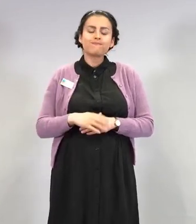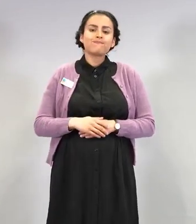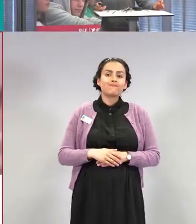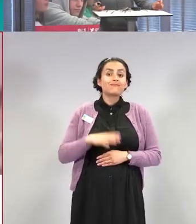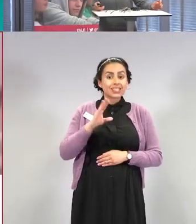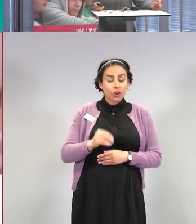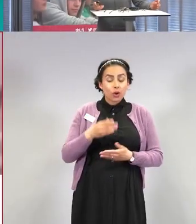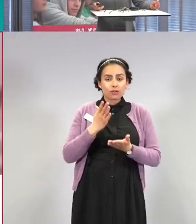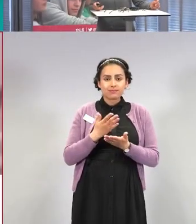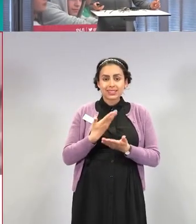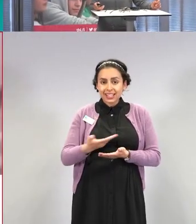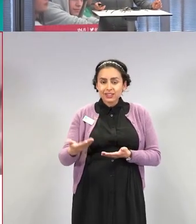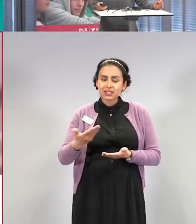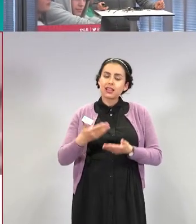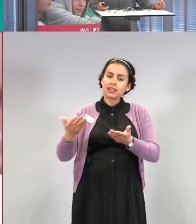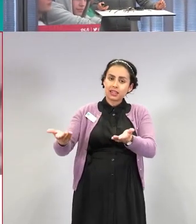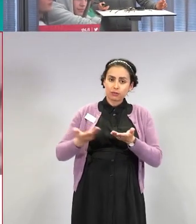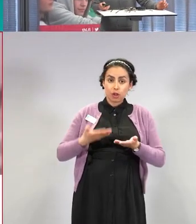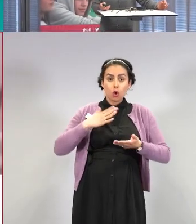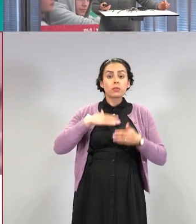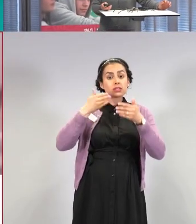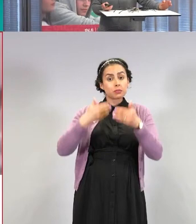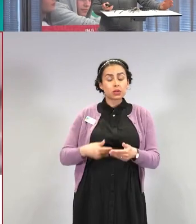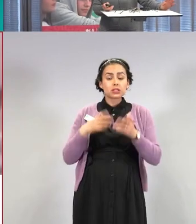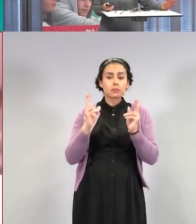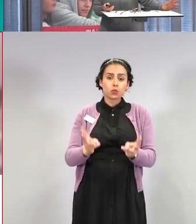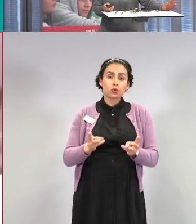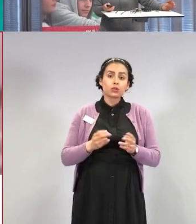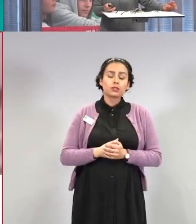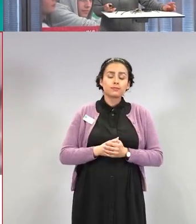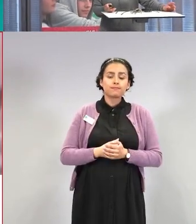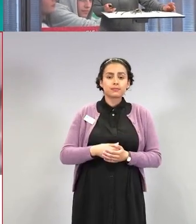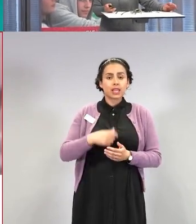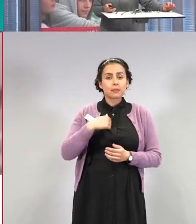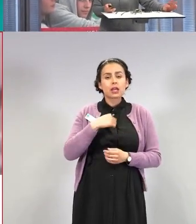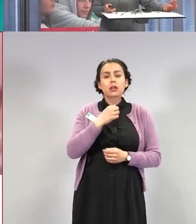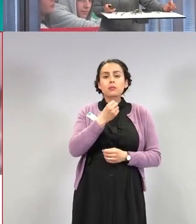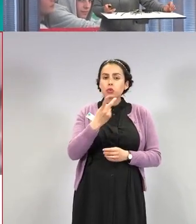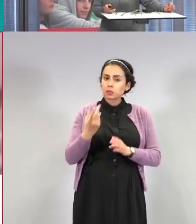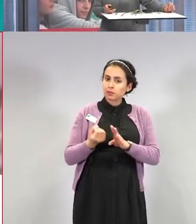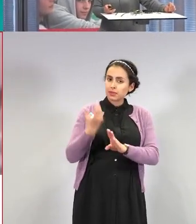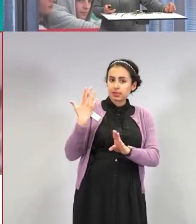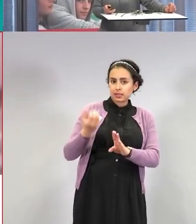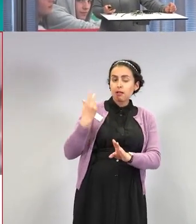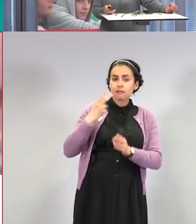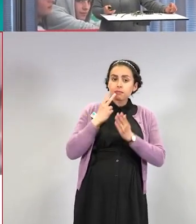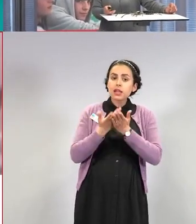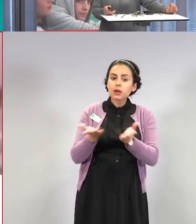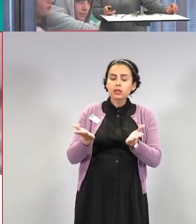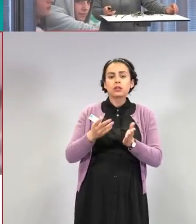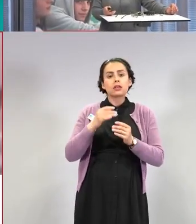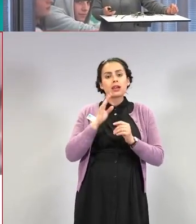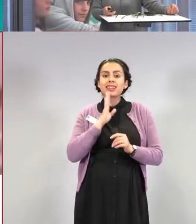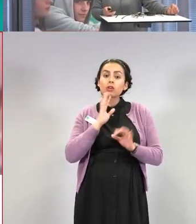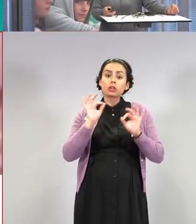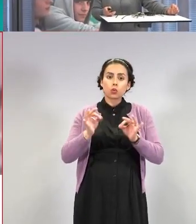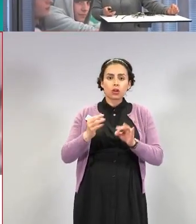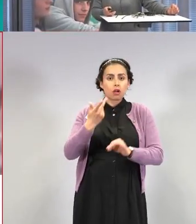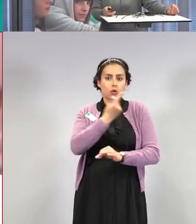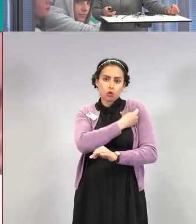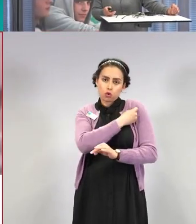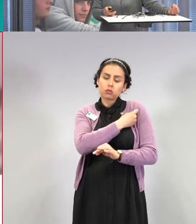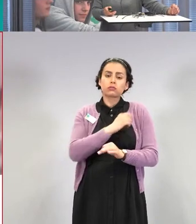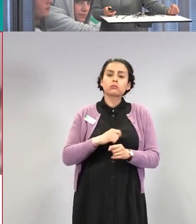Tervetuloa minunkin puolestani. Kerron näitä muutaman dian ja kerron koronarokotteiden vaikuttavuudesta ja